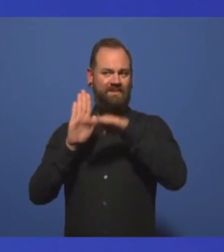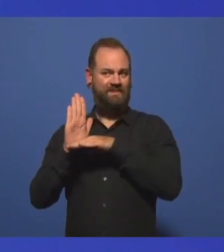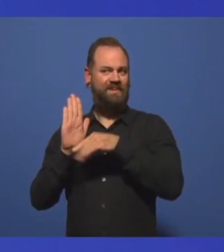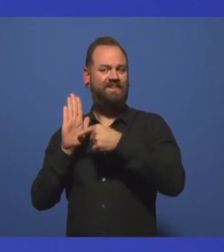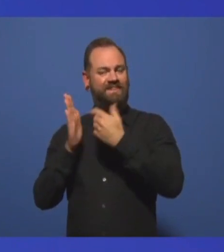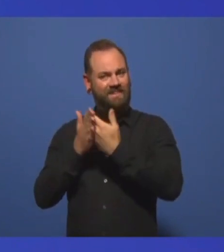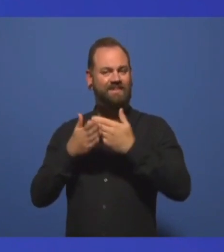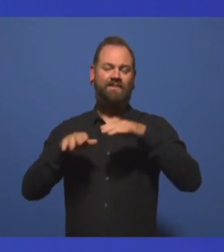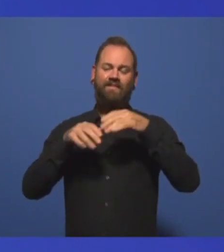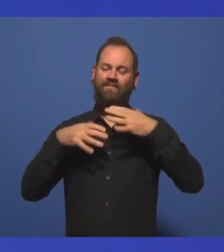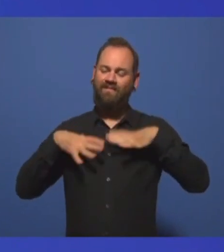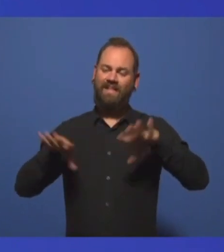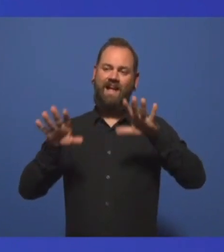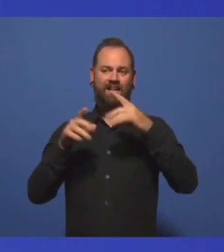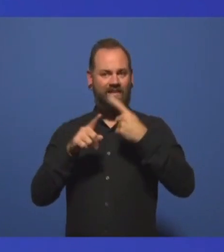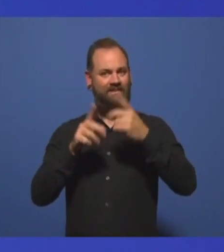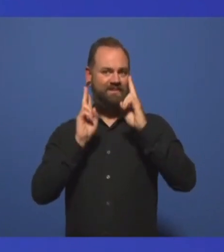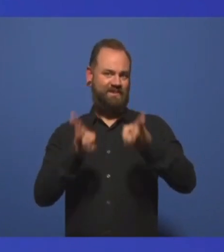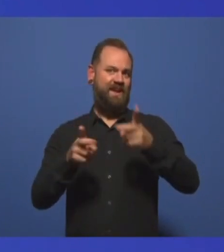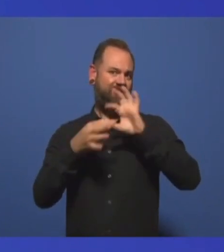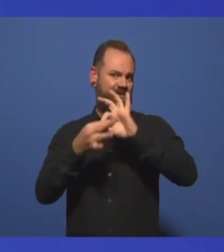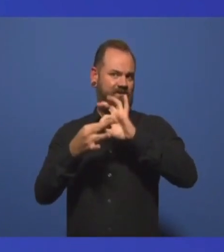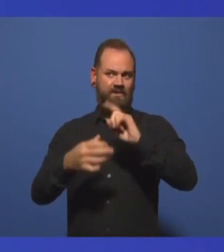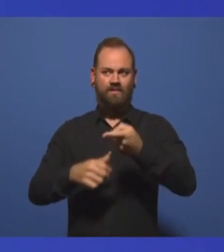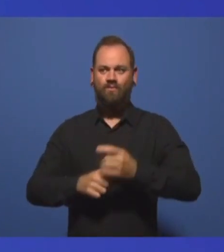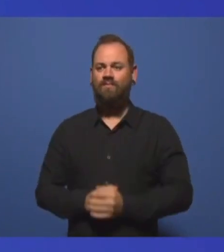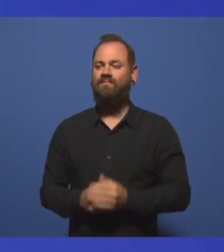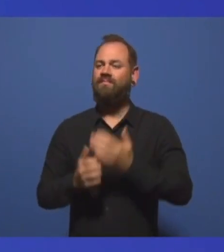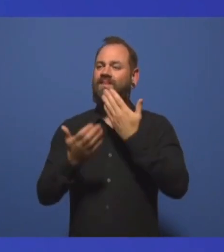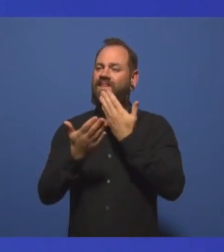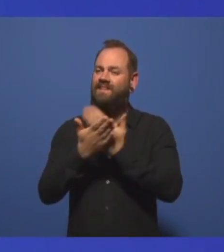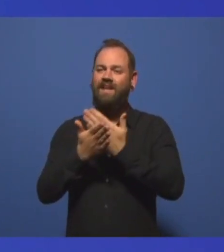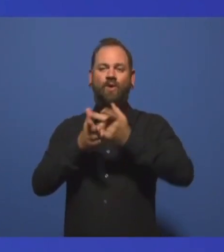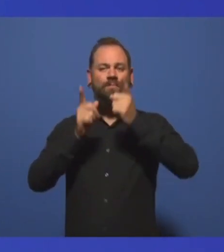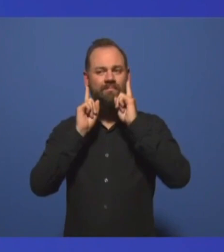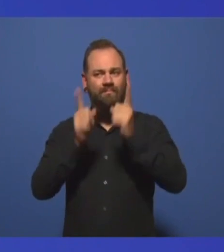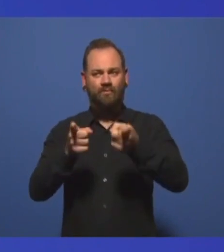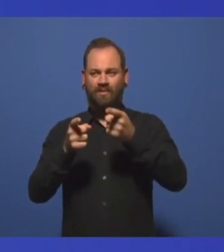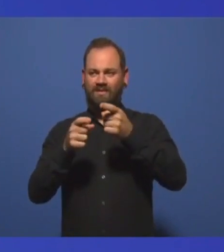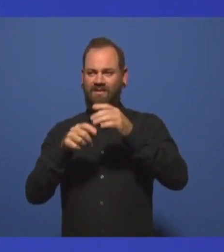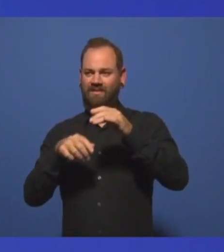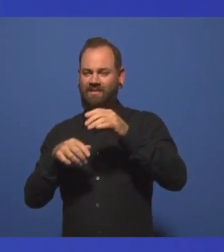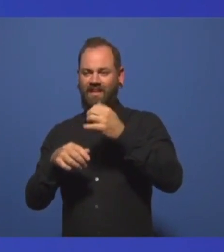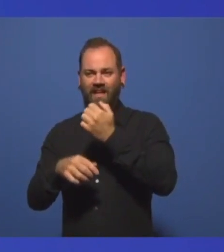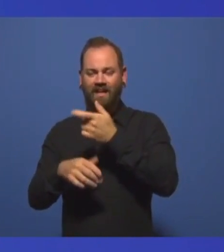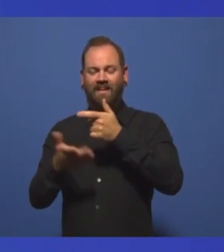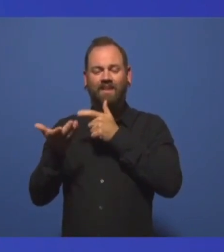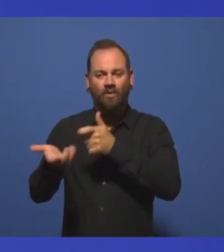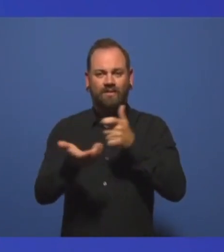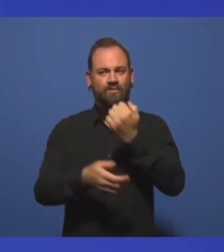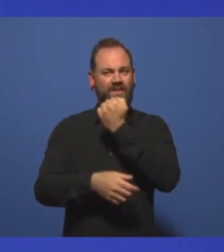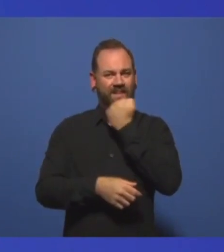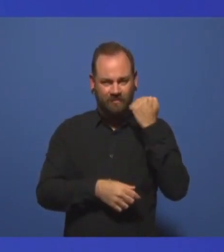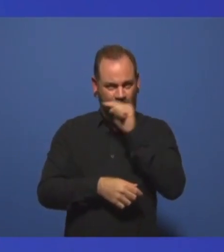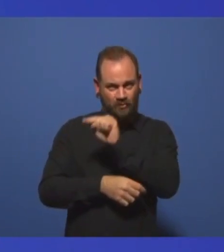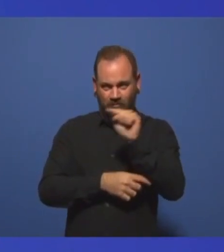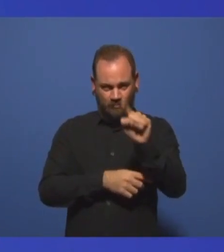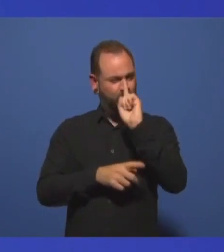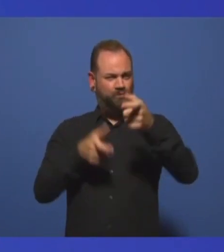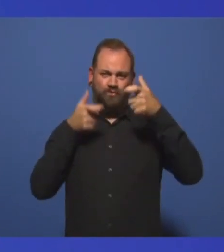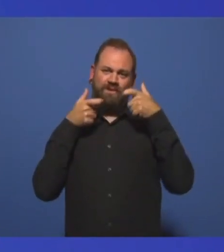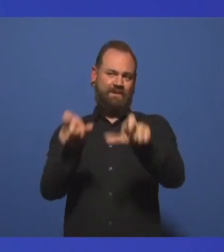einstehen. Und deswegen müssen wir gegen den Terrorismus, gegen den Extremismus ankämpfen. Aufgrund